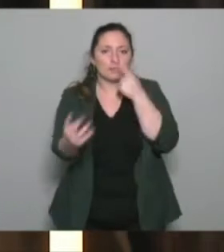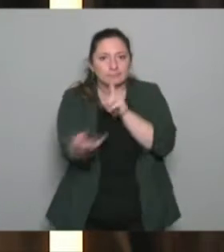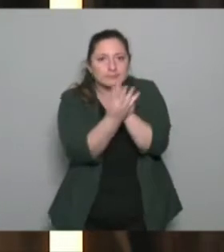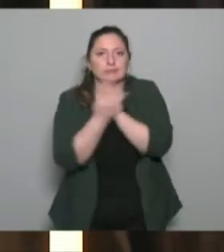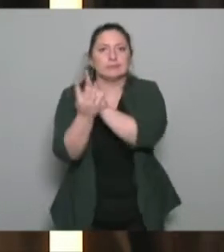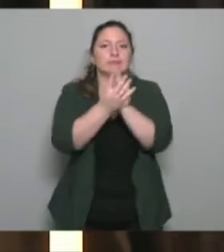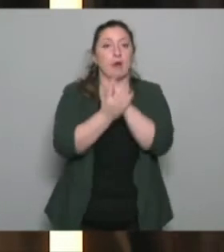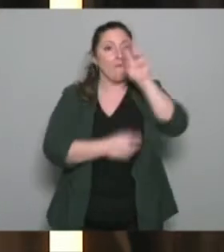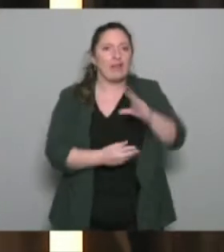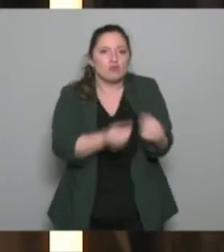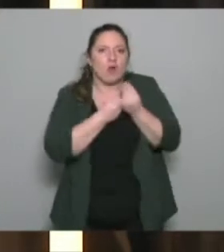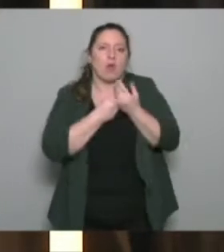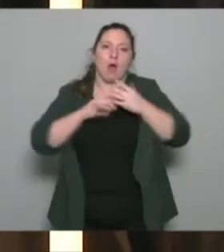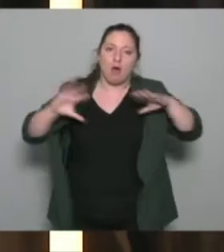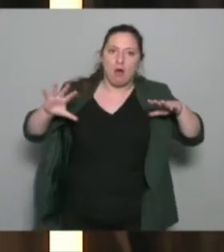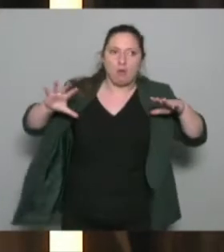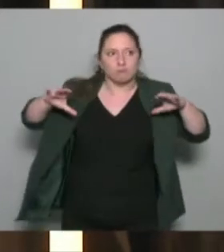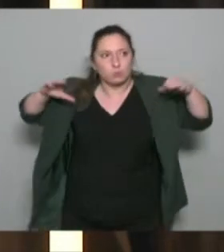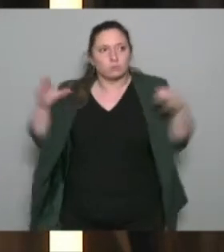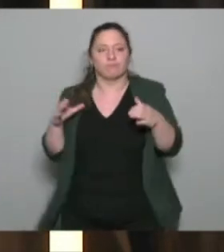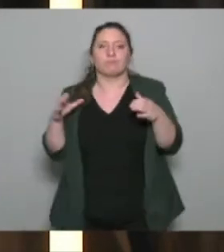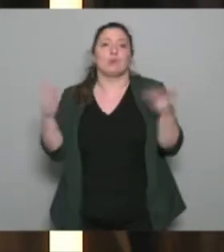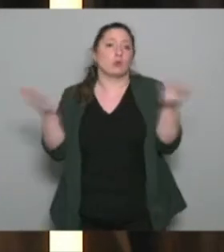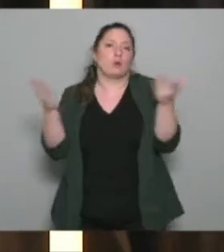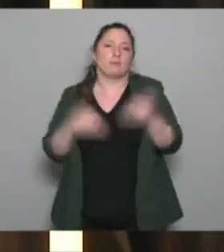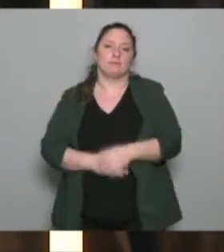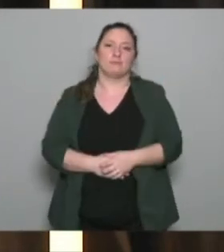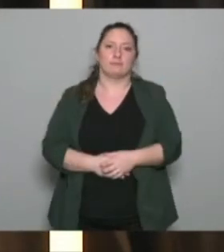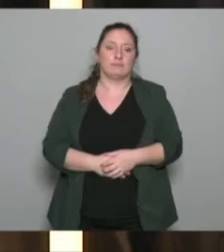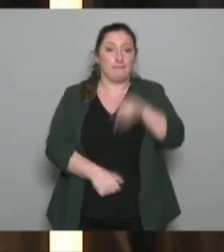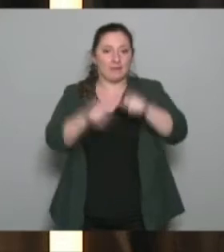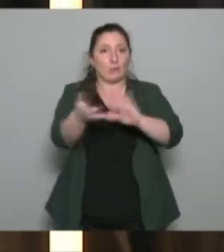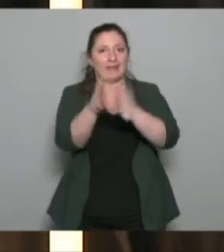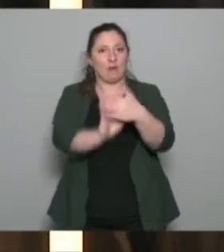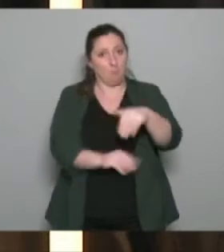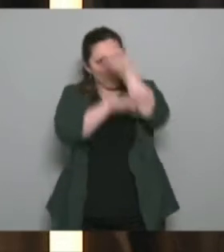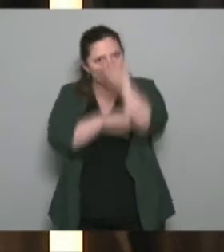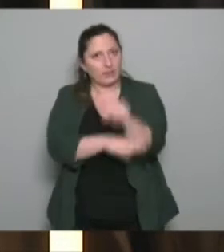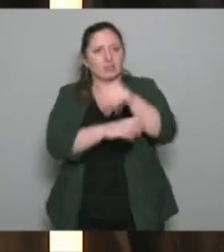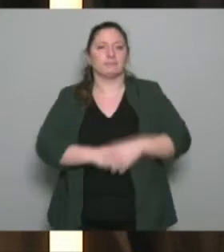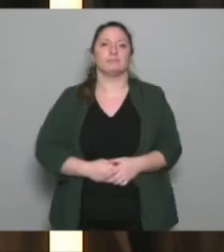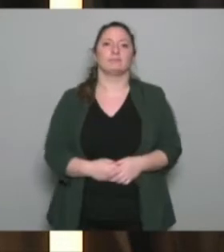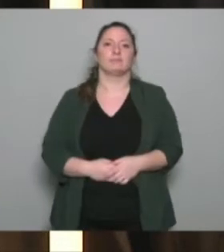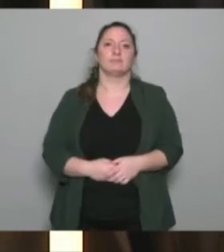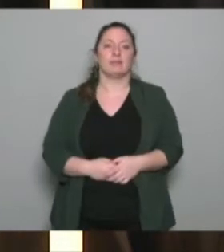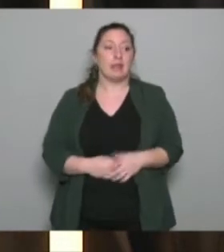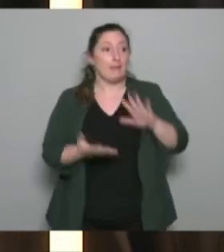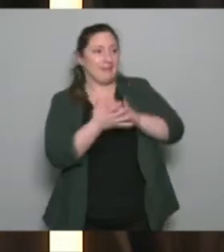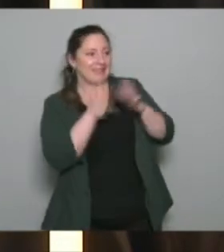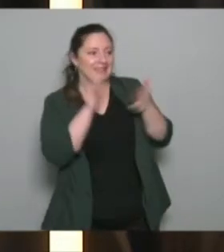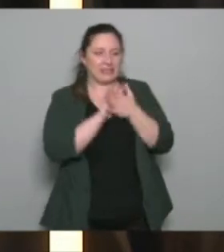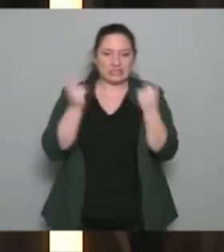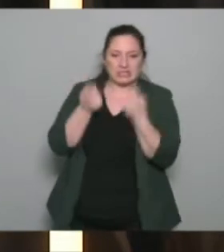qui relève du champ des activités physiques, c'est bien la protection des pratiquants et la sécurisation des pratiques.